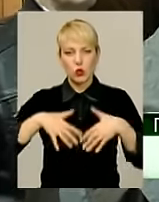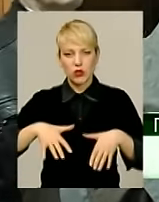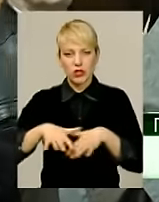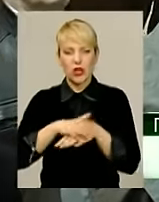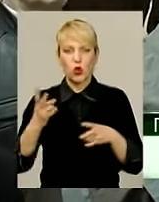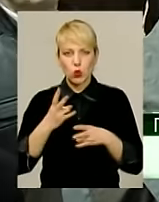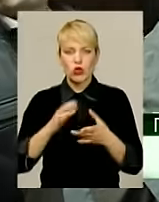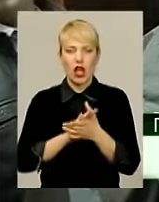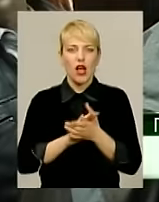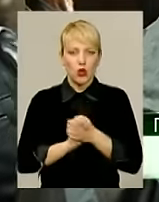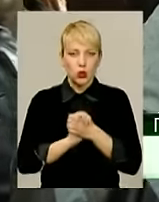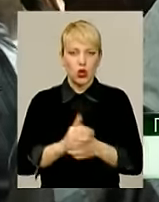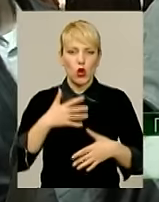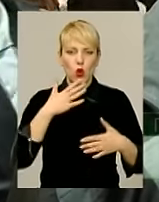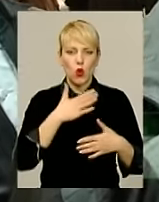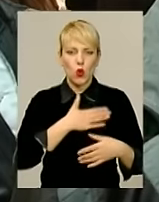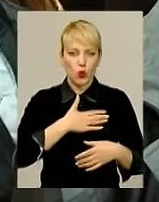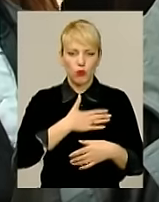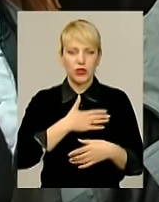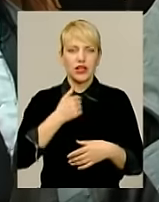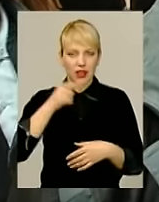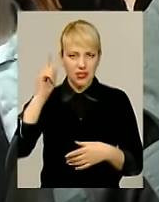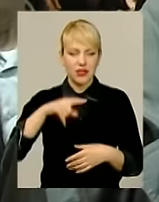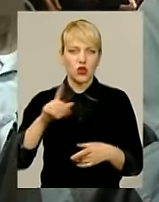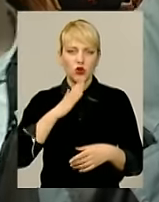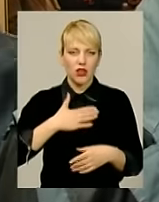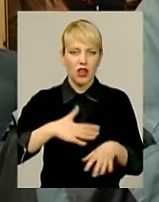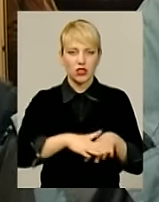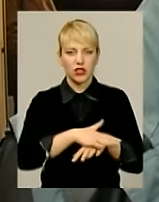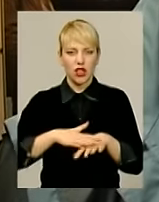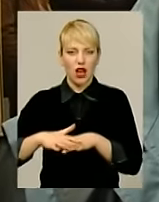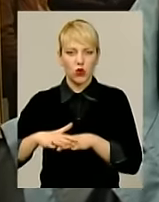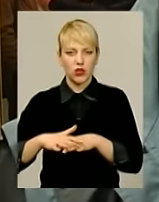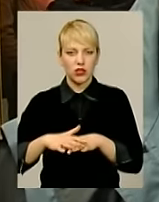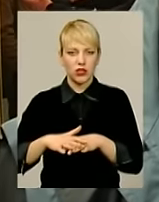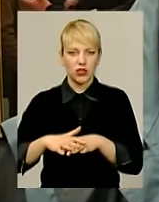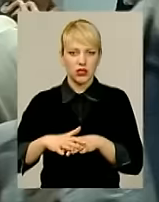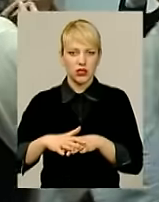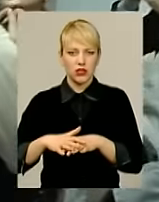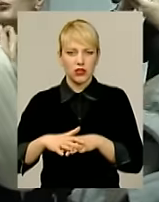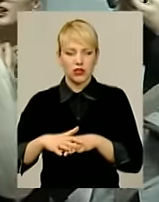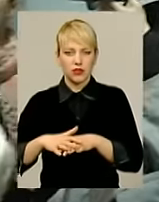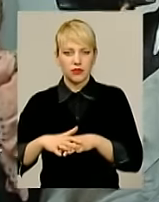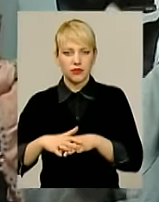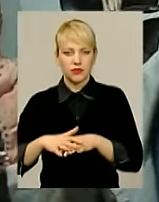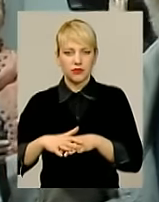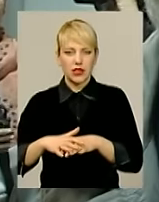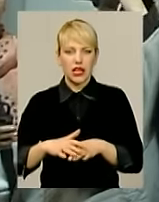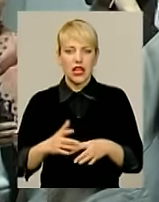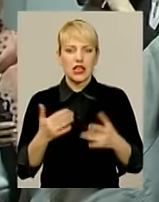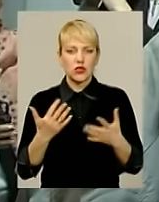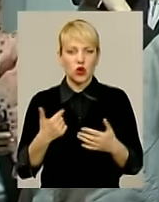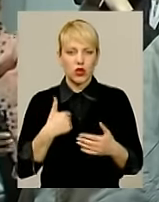Я знаю, що український народ і нас любить, і вважаю грузіною. Виставка для мене буде,